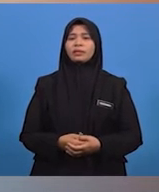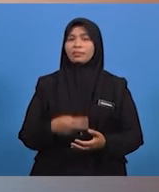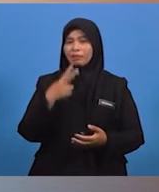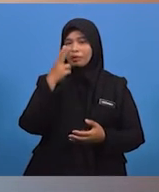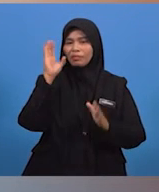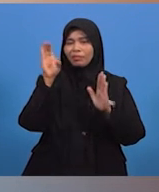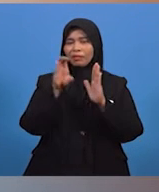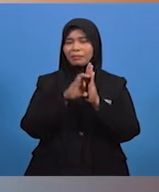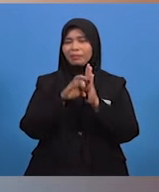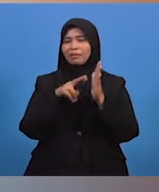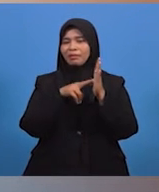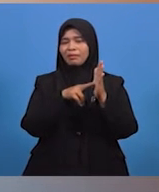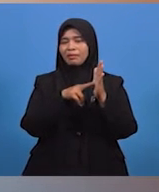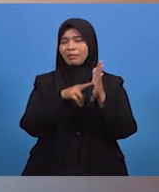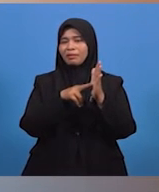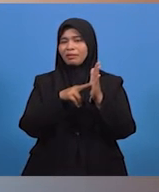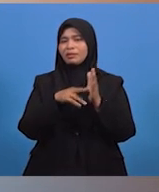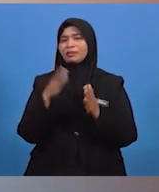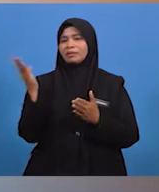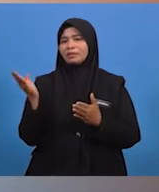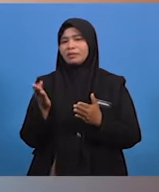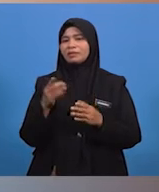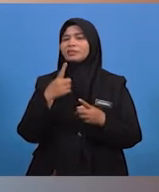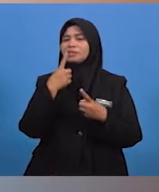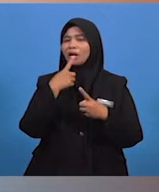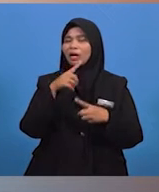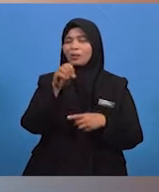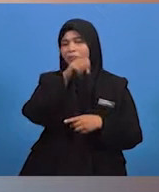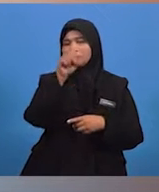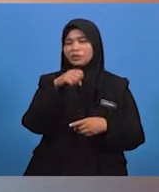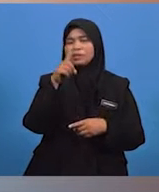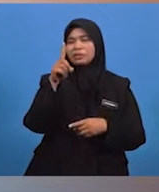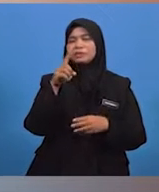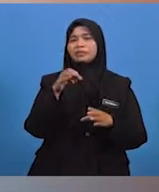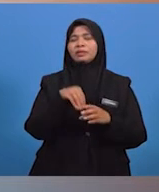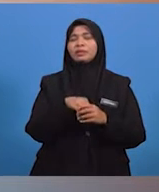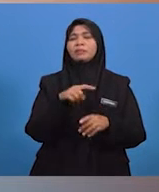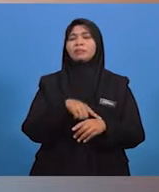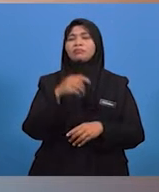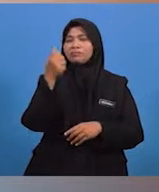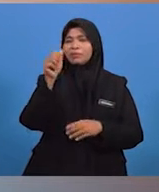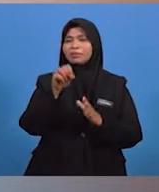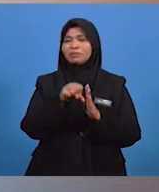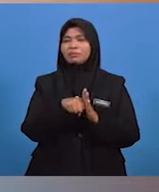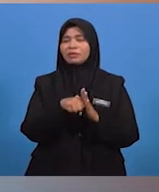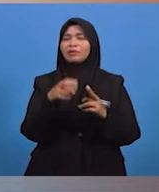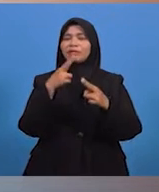Sila lihat rajah berikut. Jawab soalan pertama dalam masa 10 saat.